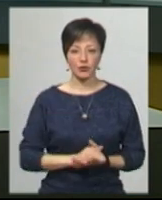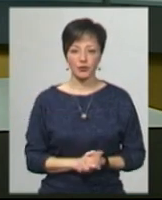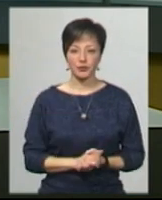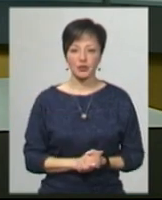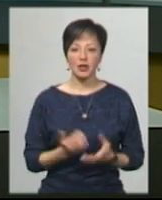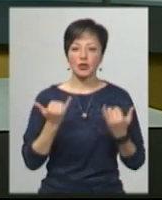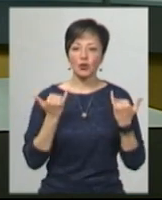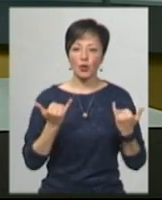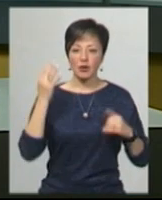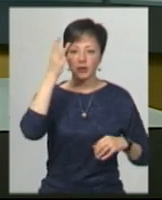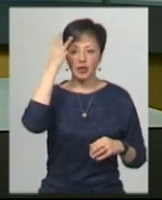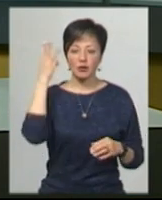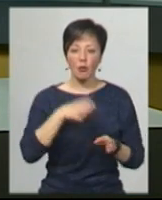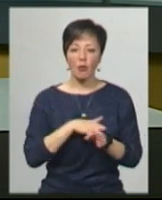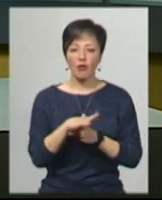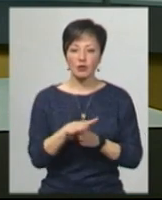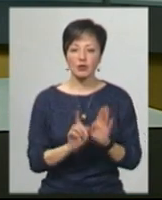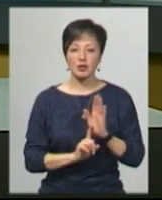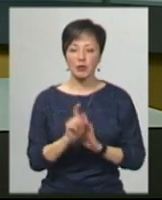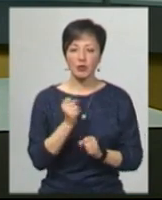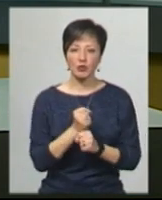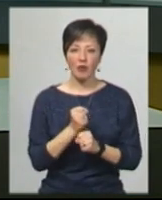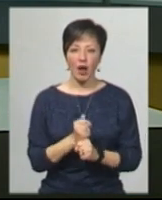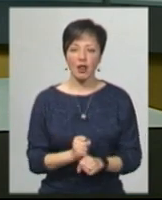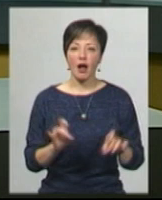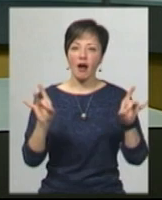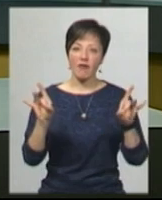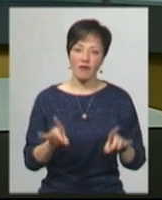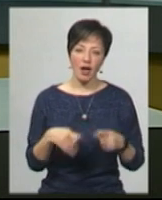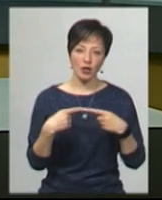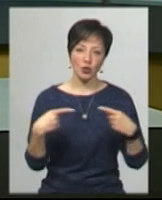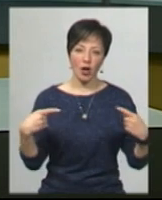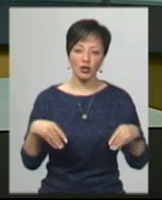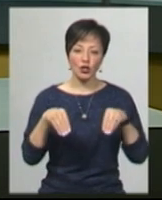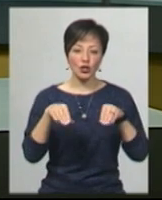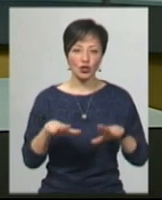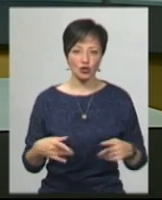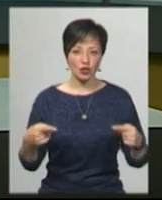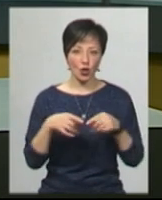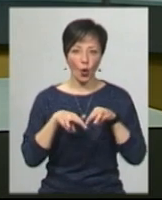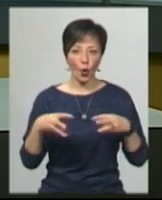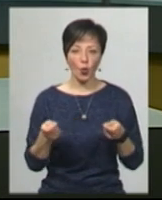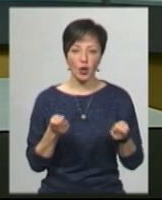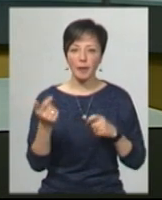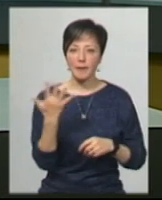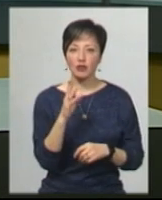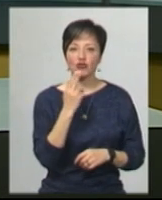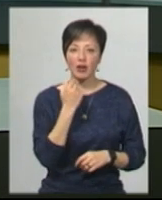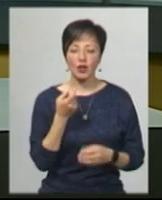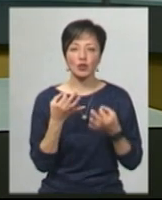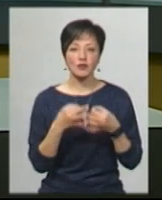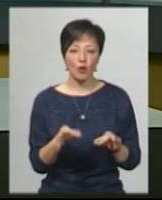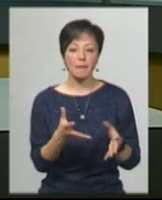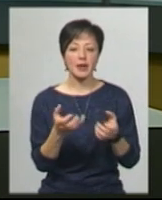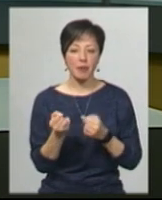Відсьогодні у Хмельницькому повністю запрацювали кафе та ресторани. Відповідно до рішення уряду, з 5 червня дозволено приймати